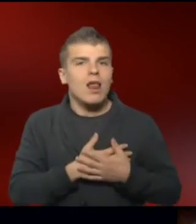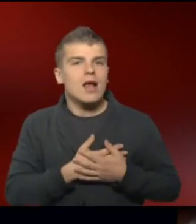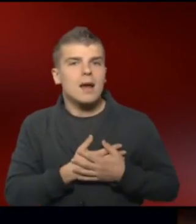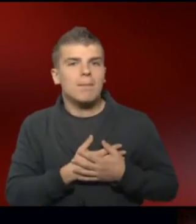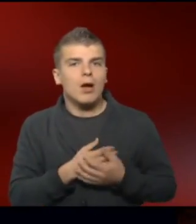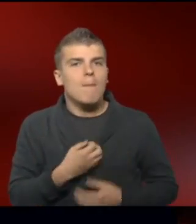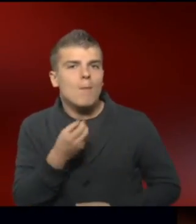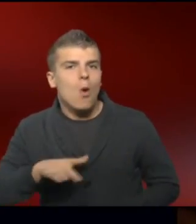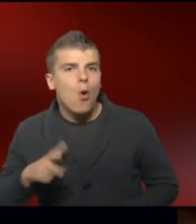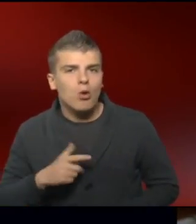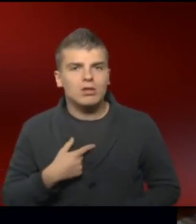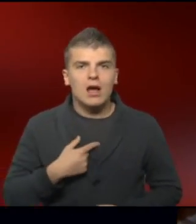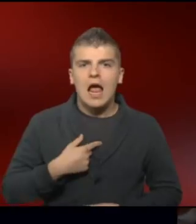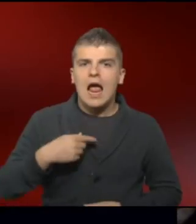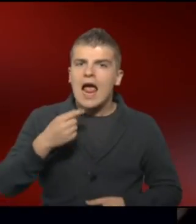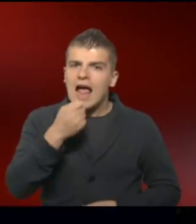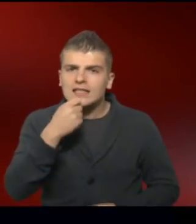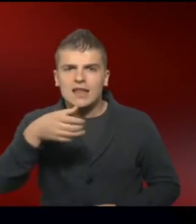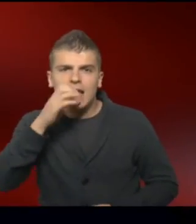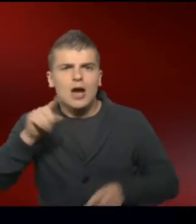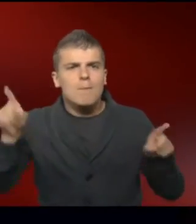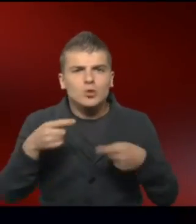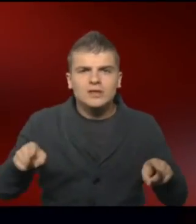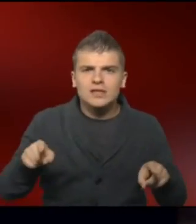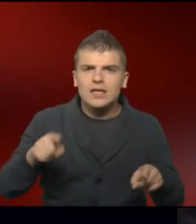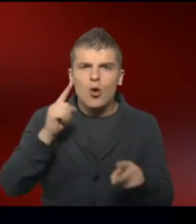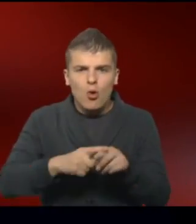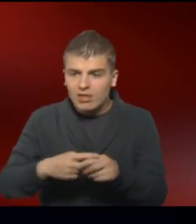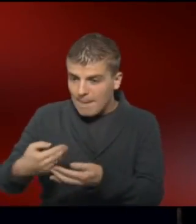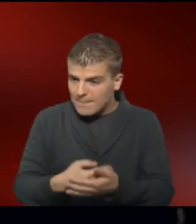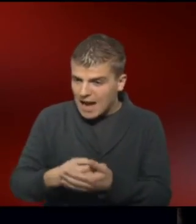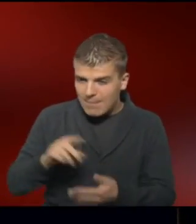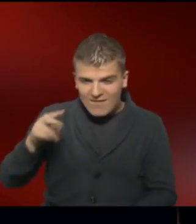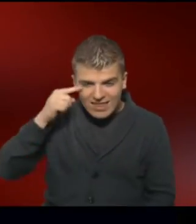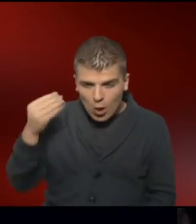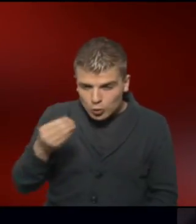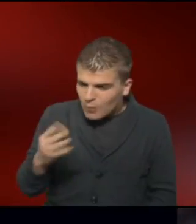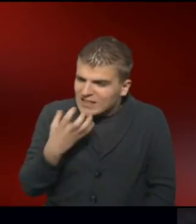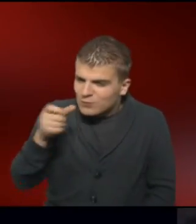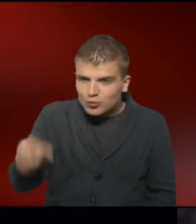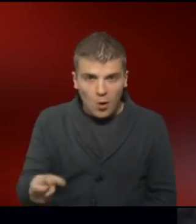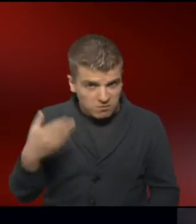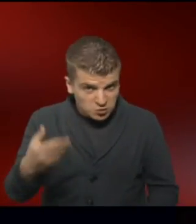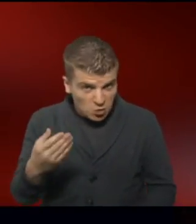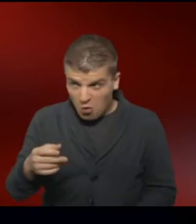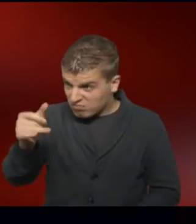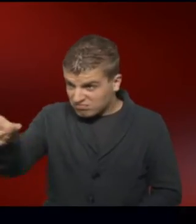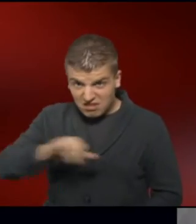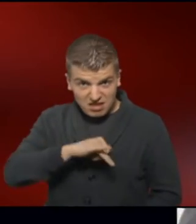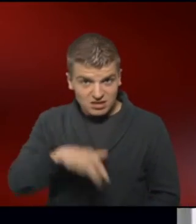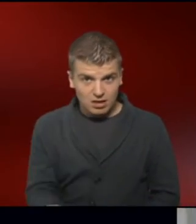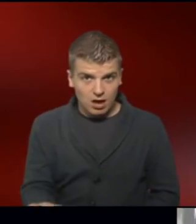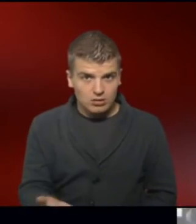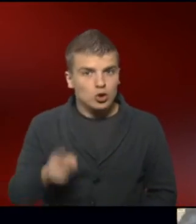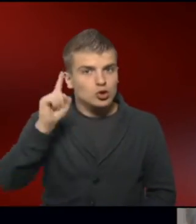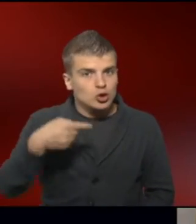Musik, Essen und Trinken und davon, was man einem Baby mit Down-Syndrom wünscht. Es soll Schreiben,